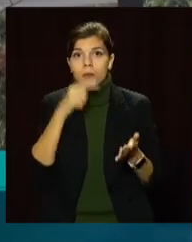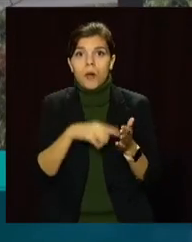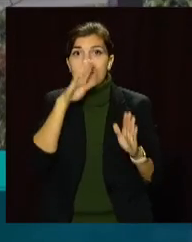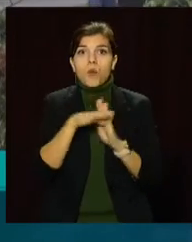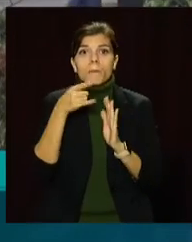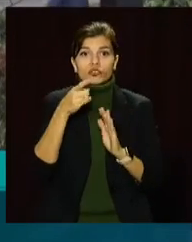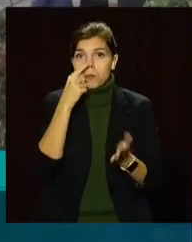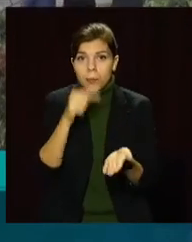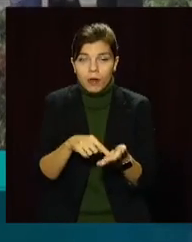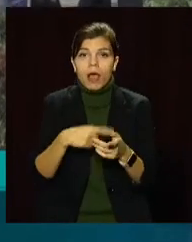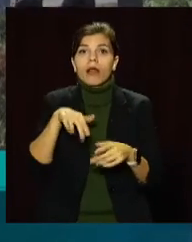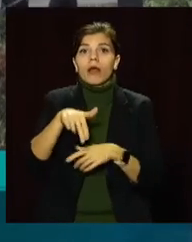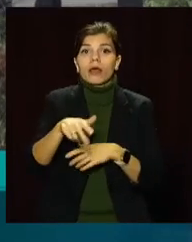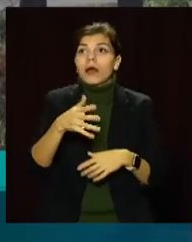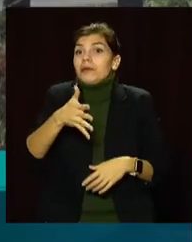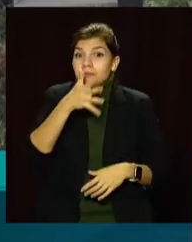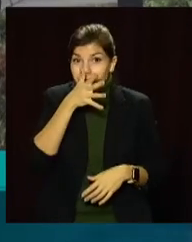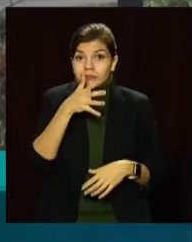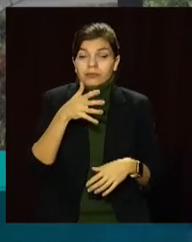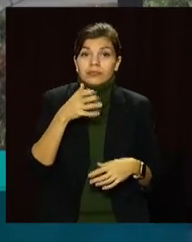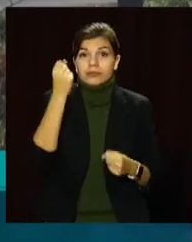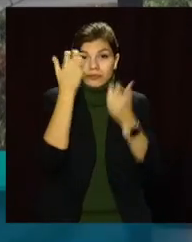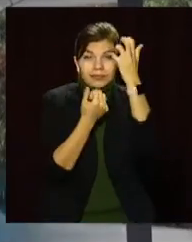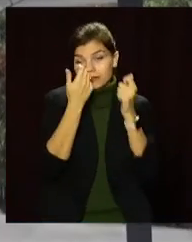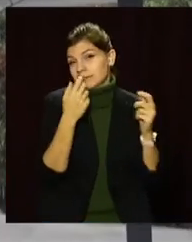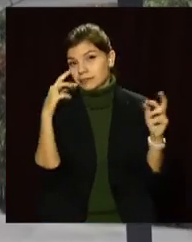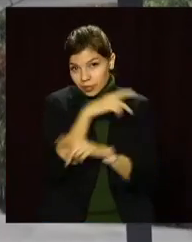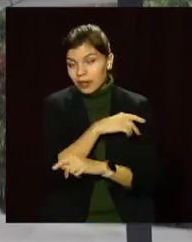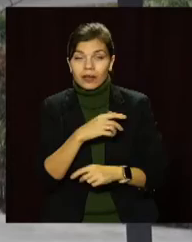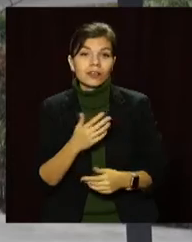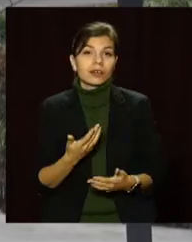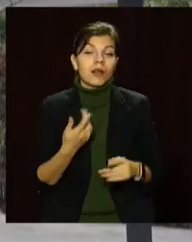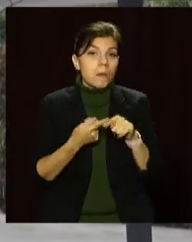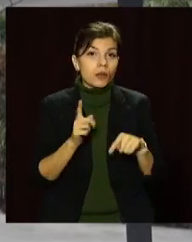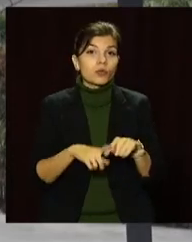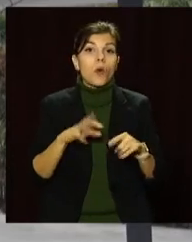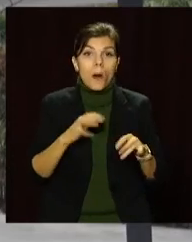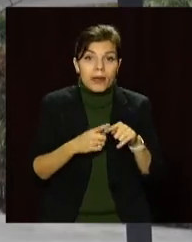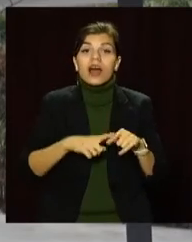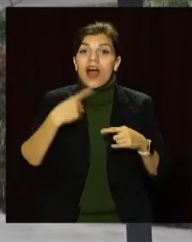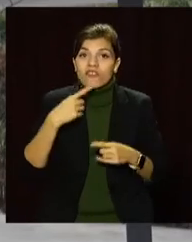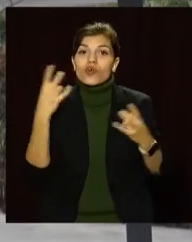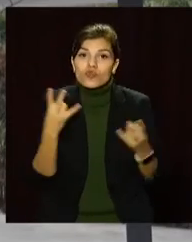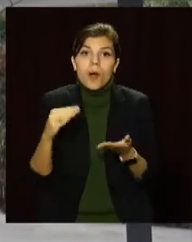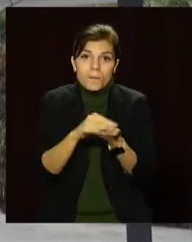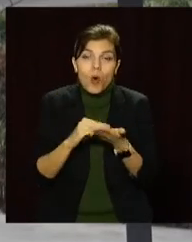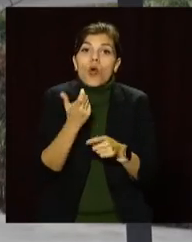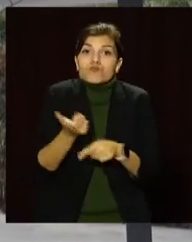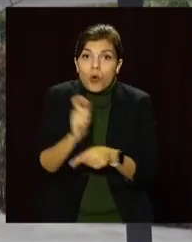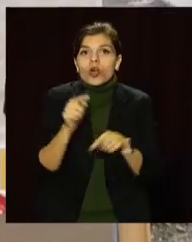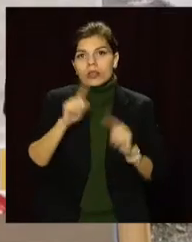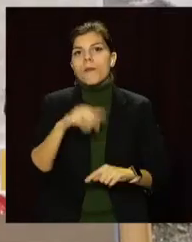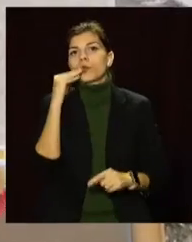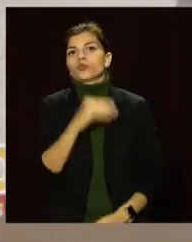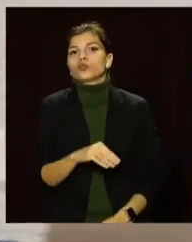під машину, неправильно переходять в дорожню проїжджу. Тому об цьому треба говорити і повторяти. Чим більше, тим